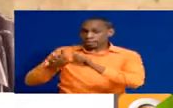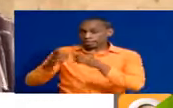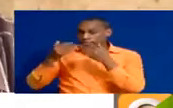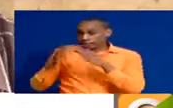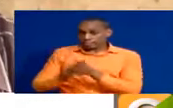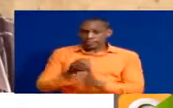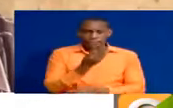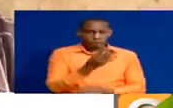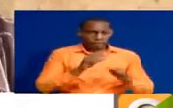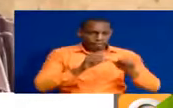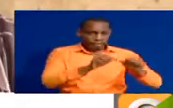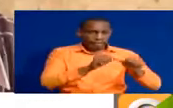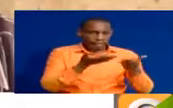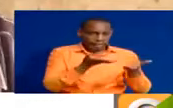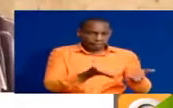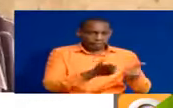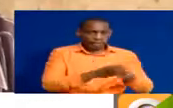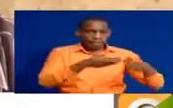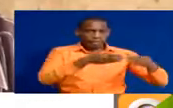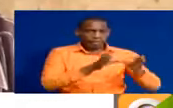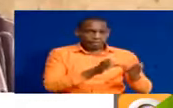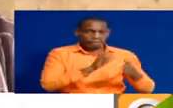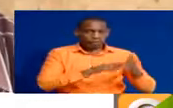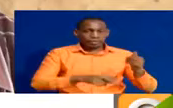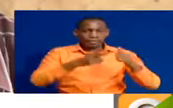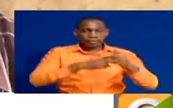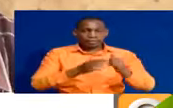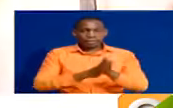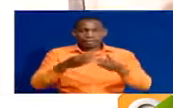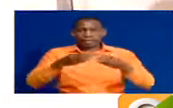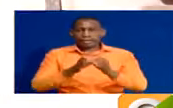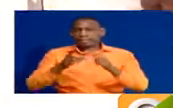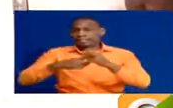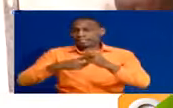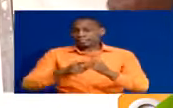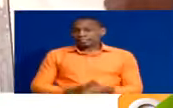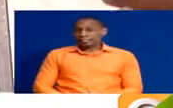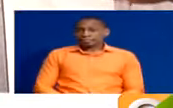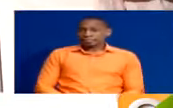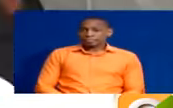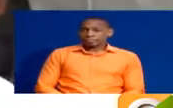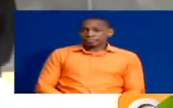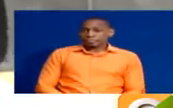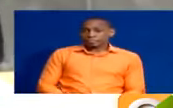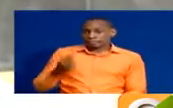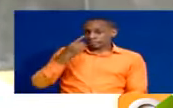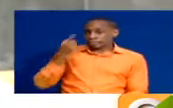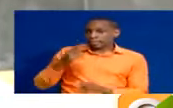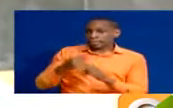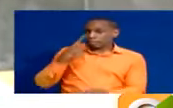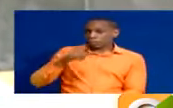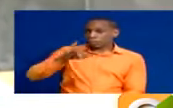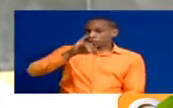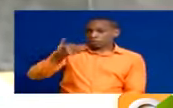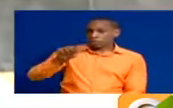wawo. Wane badu wamepaki hapa, wakukatika darasa la saba na la sita. Huyu tutamuita